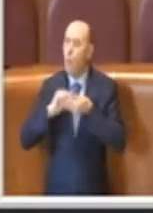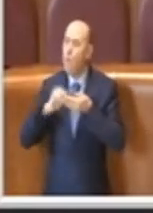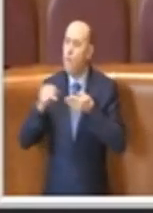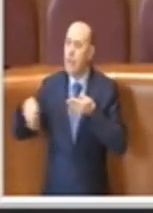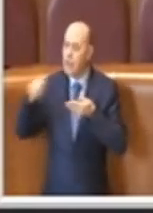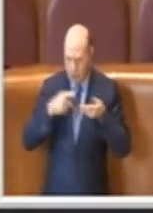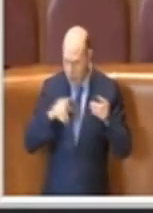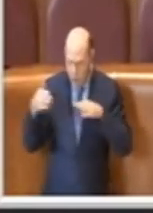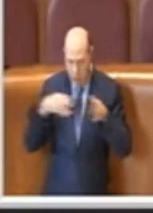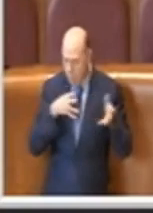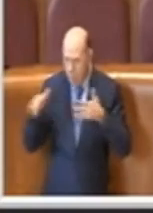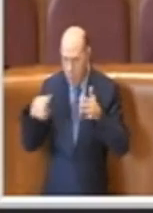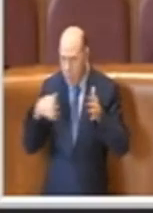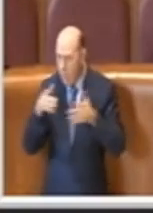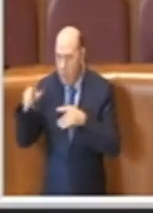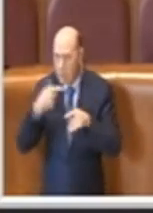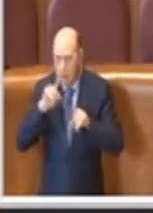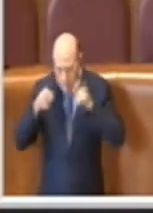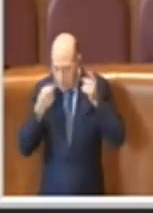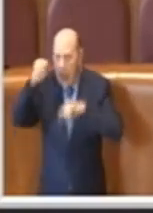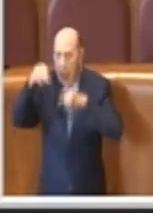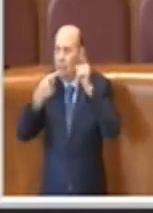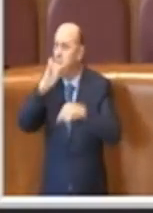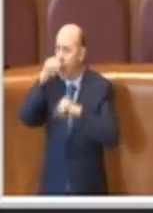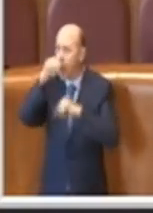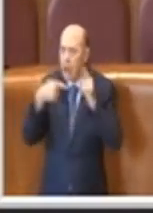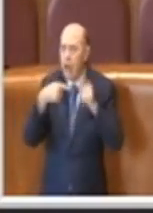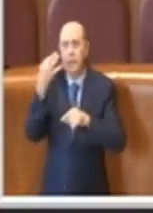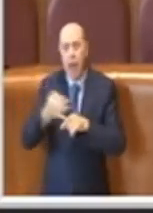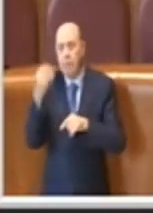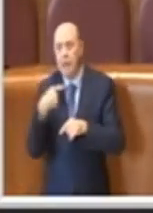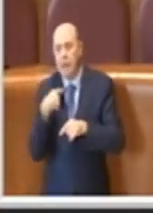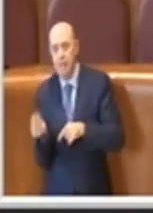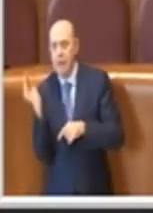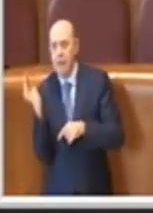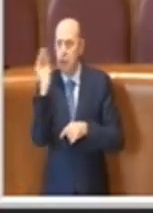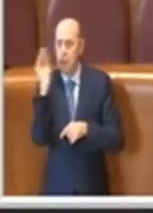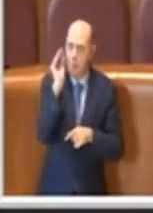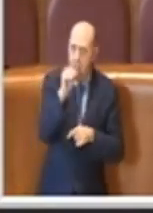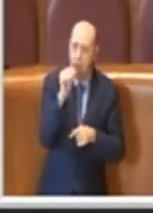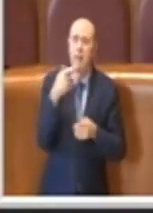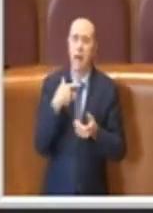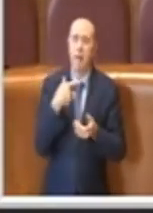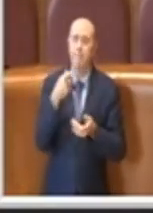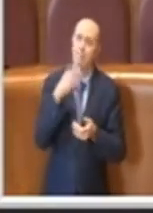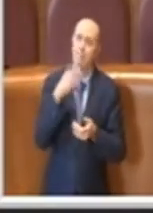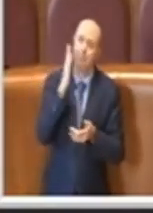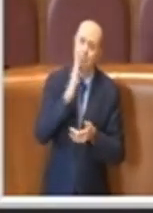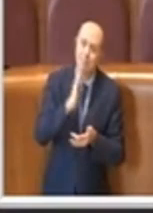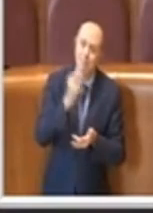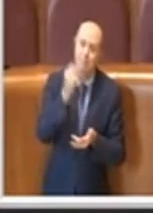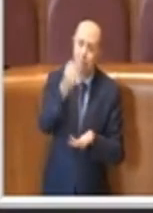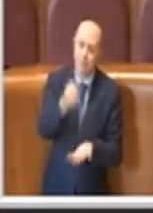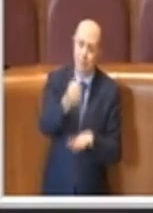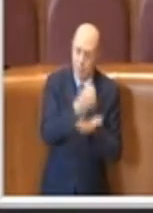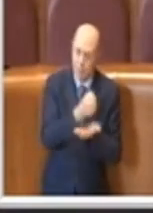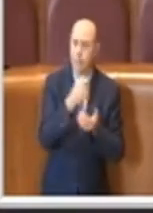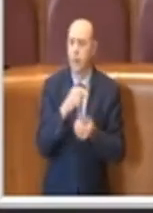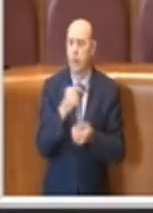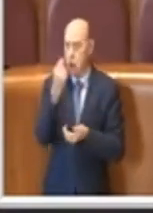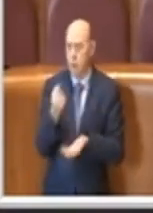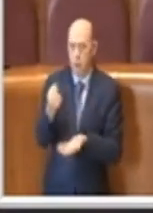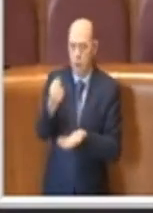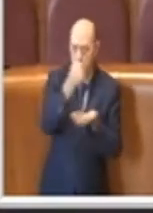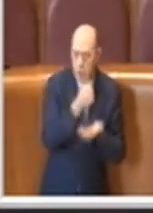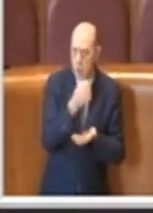perdono nei vari cavilli e devono chiedere ogni volta lo stanziamento di somme. Padate